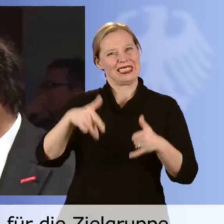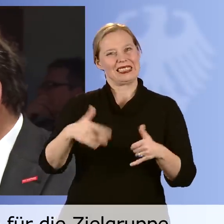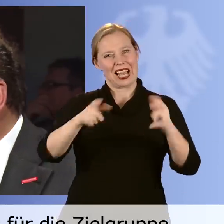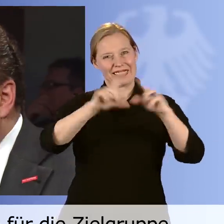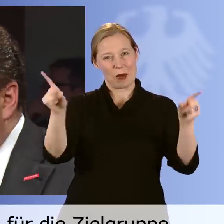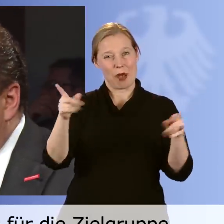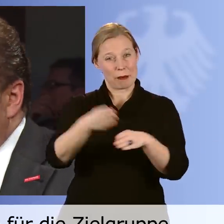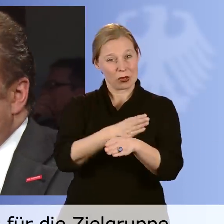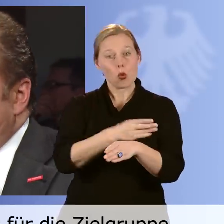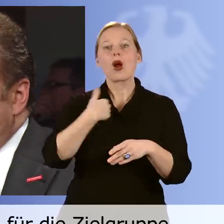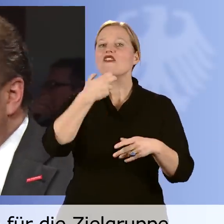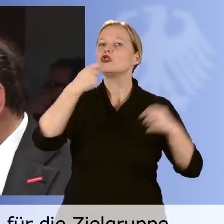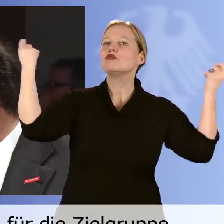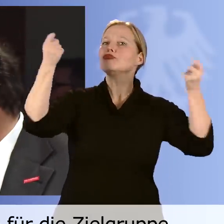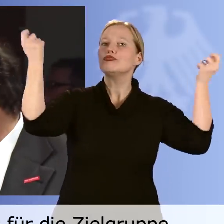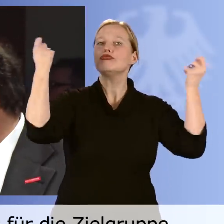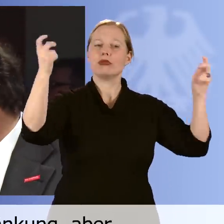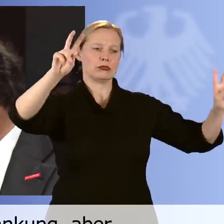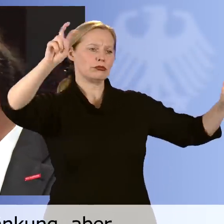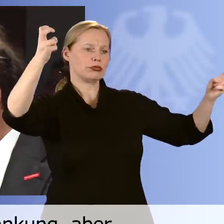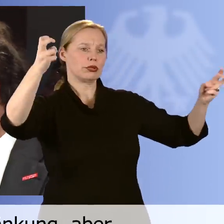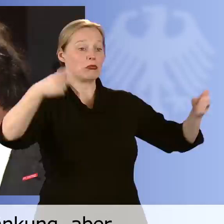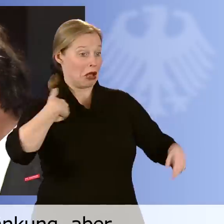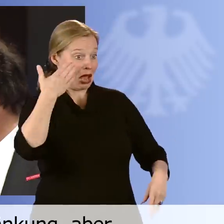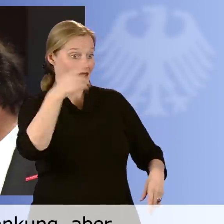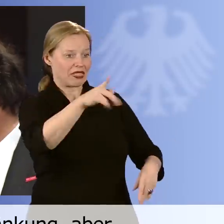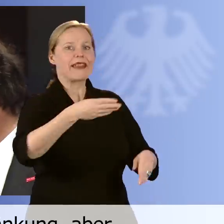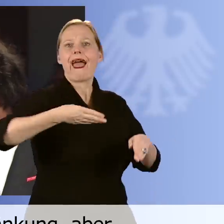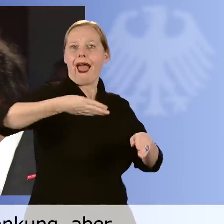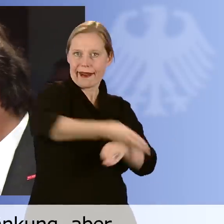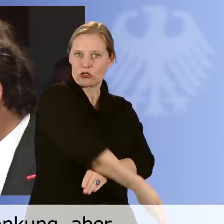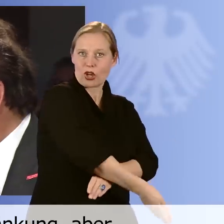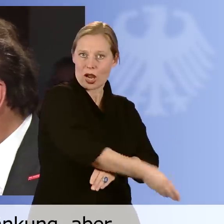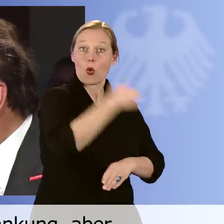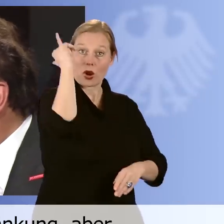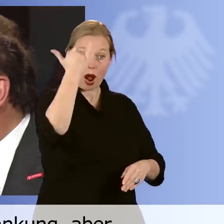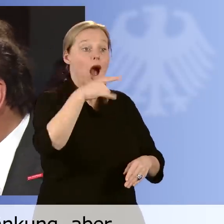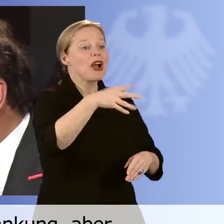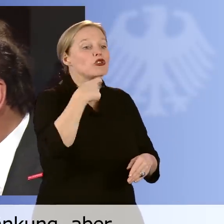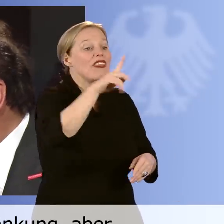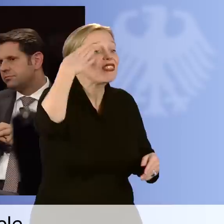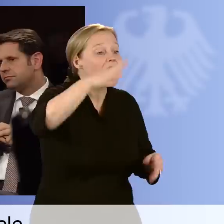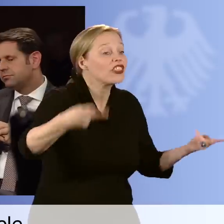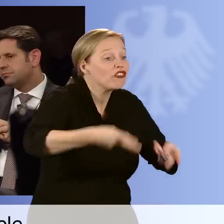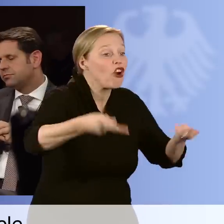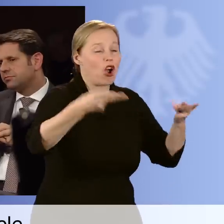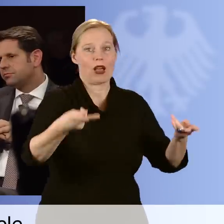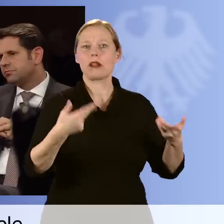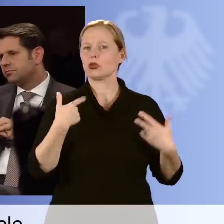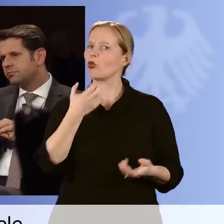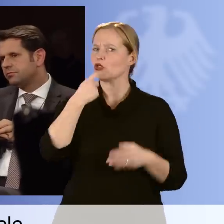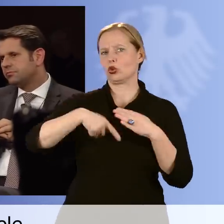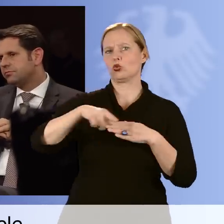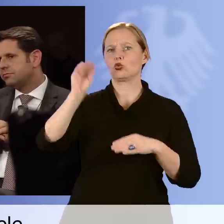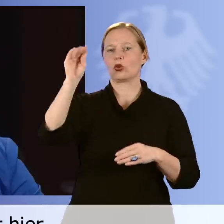demnächst eine Botschaft absenden, einen Slogan, wir kennen deine Einschränkungen, aber wir fördern deine Talente. Die Bilanz von